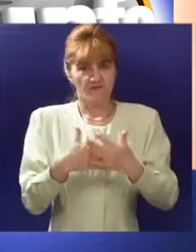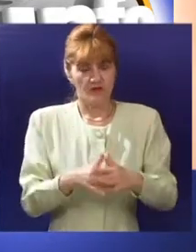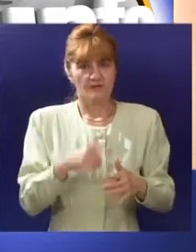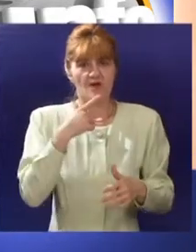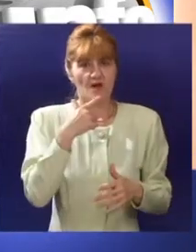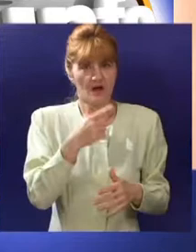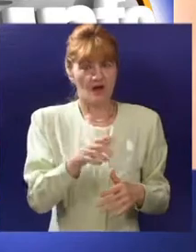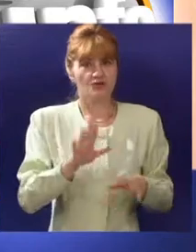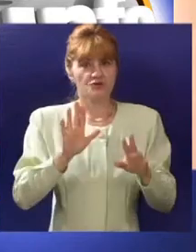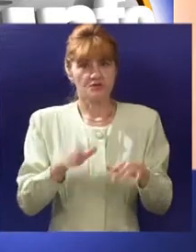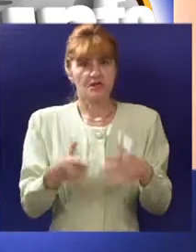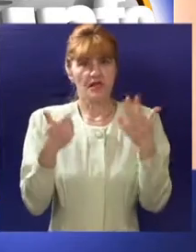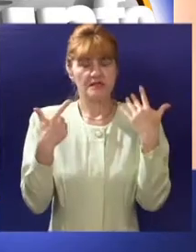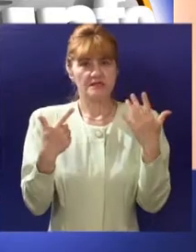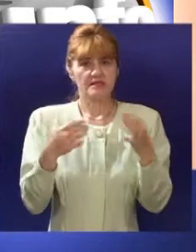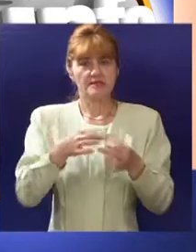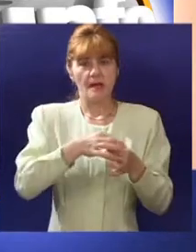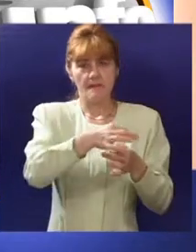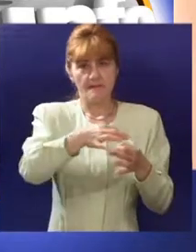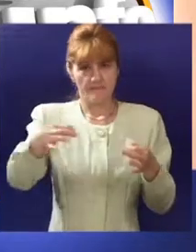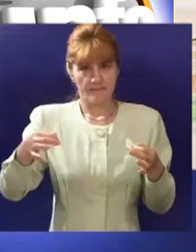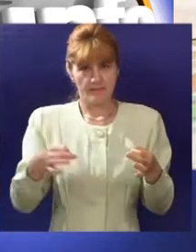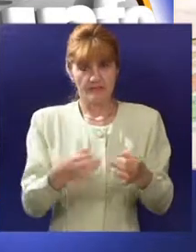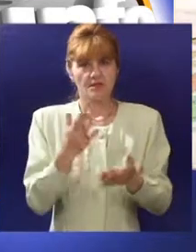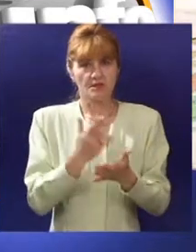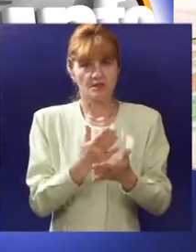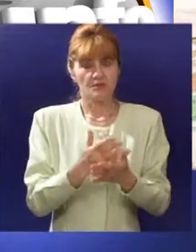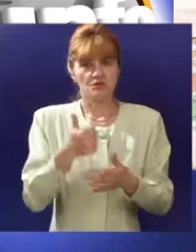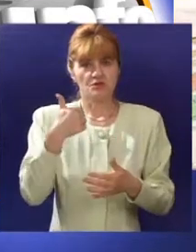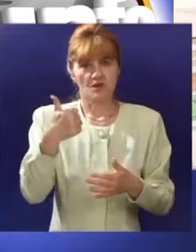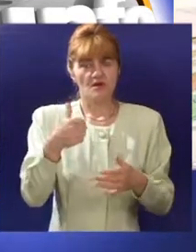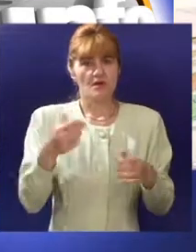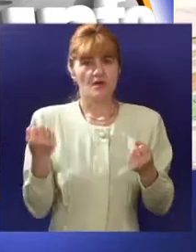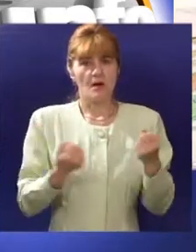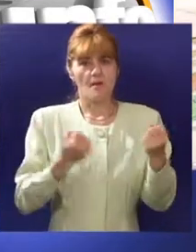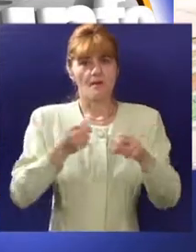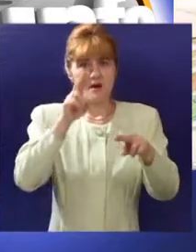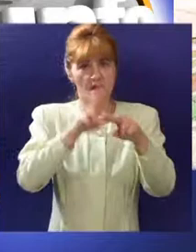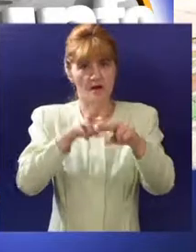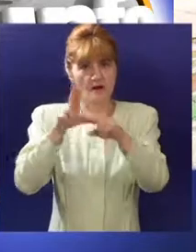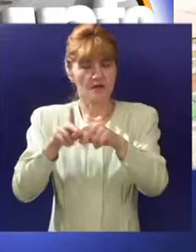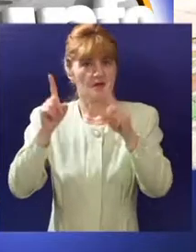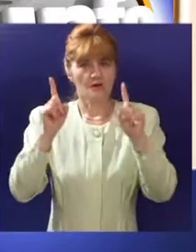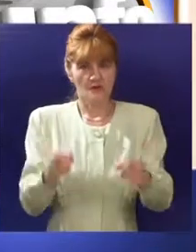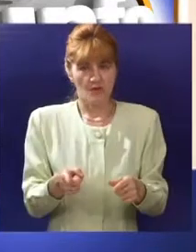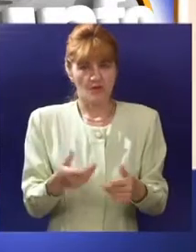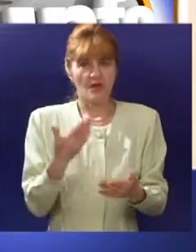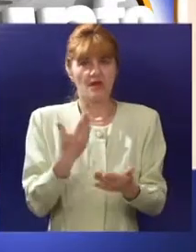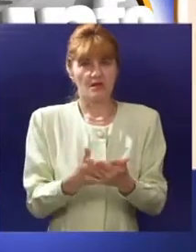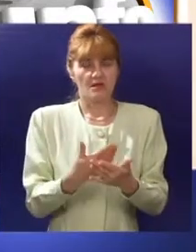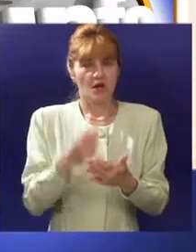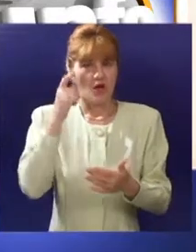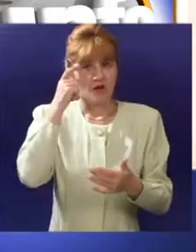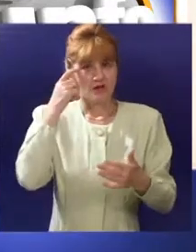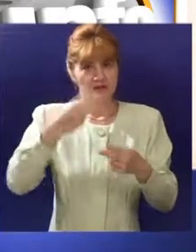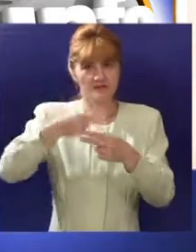prema urbanističkom standardu na 70 metara kvadratnih korisne površine ide po jedno parking mesto. U naselju Tokio ima